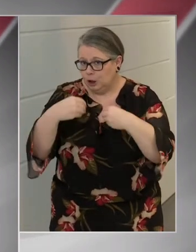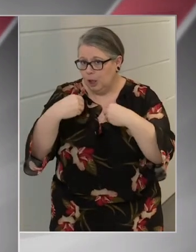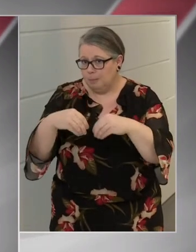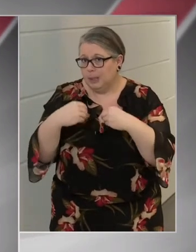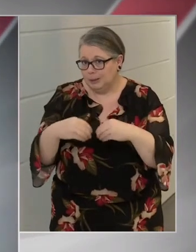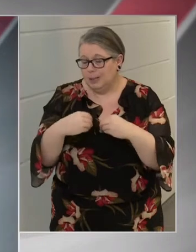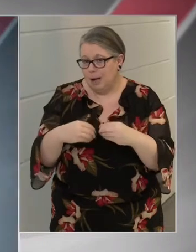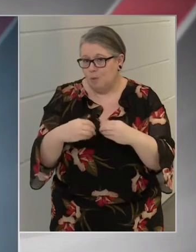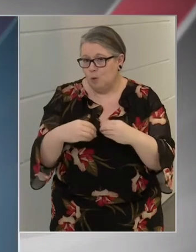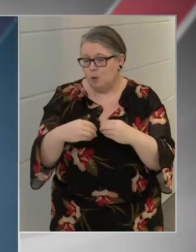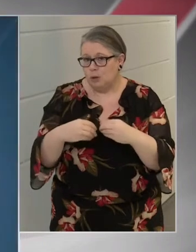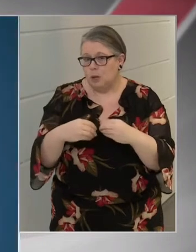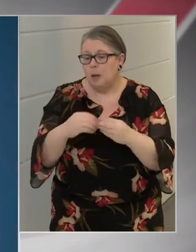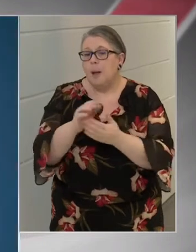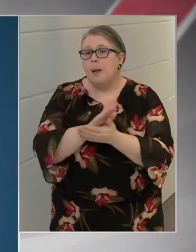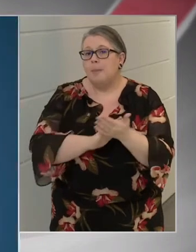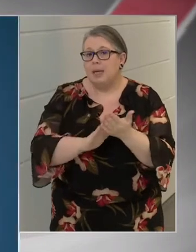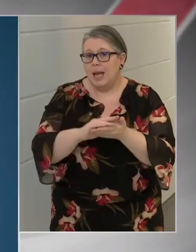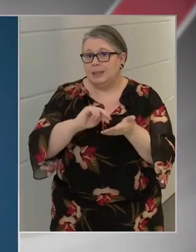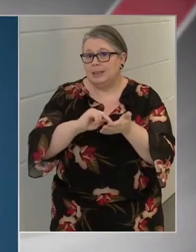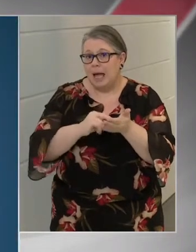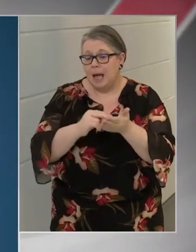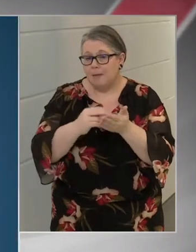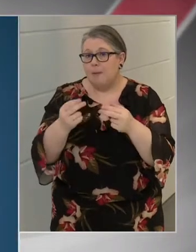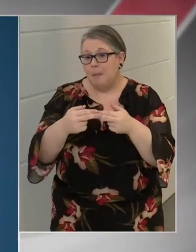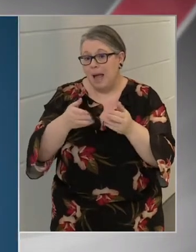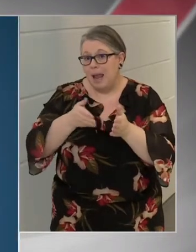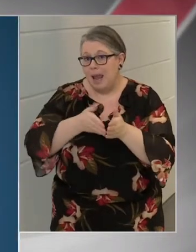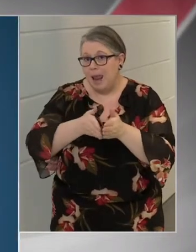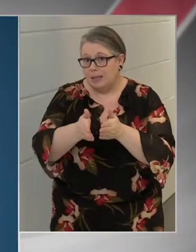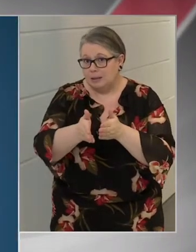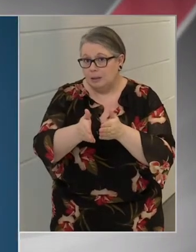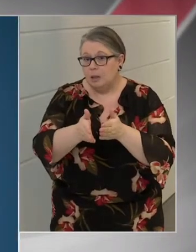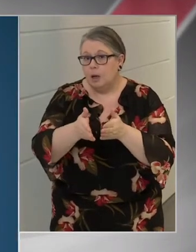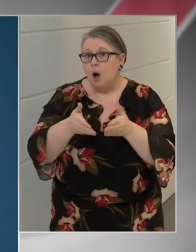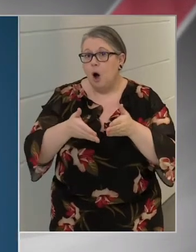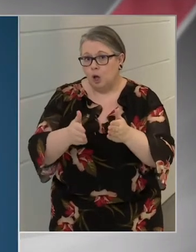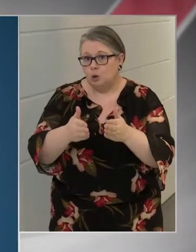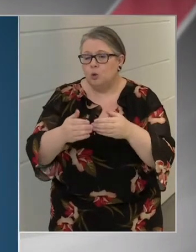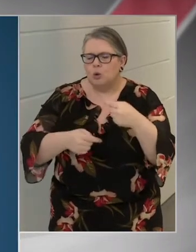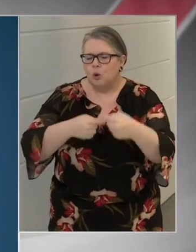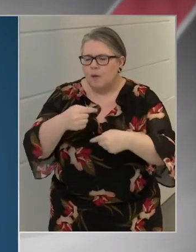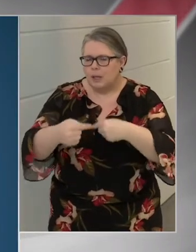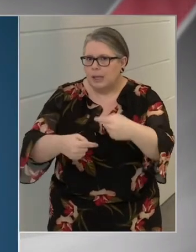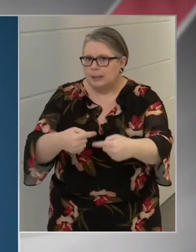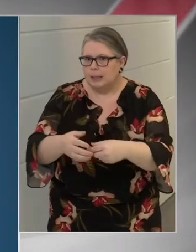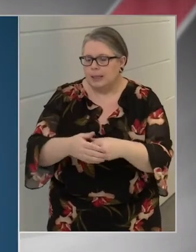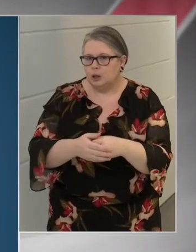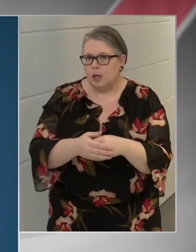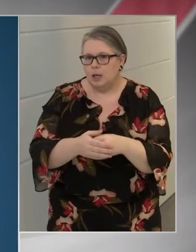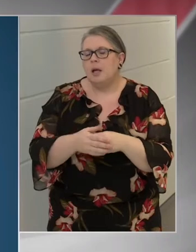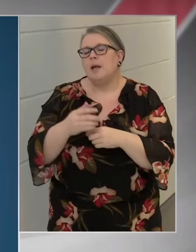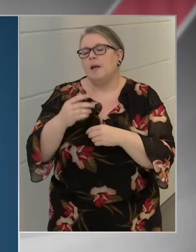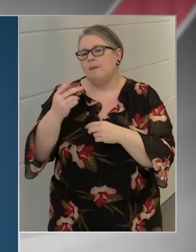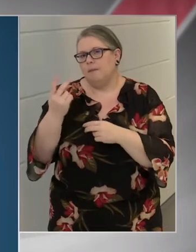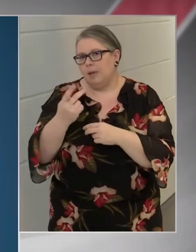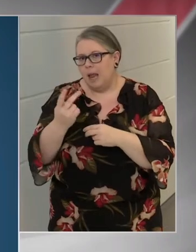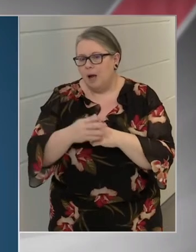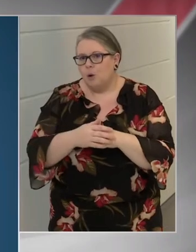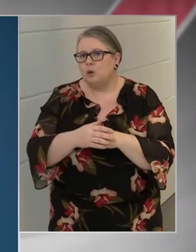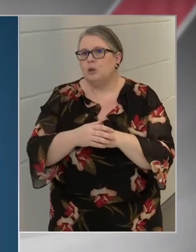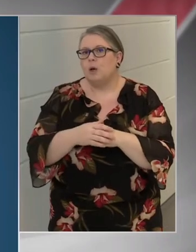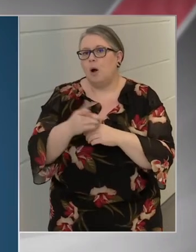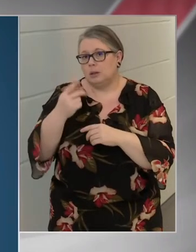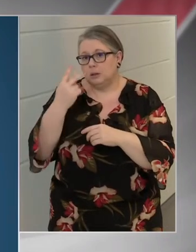elmondta, hogy milyen terv mentén haladunk következetesen, nyilvánvalóan azt